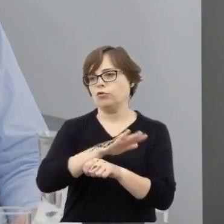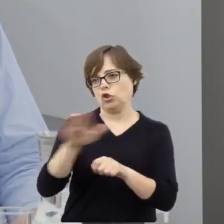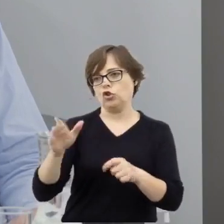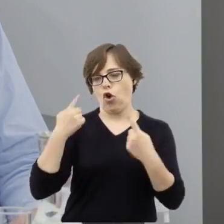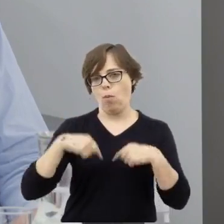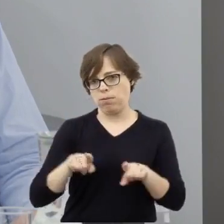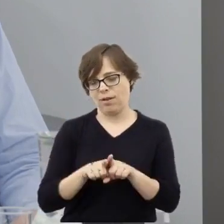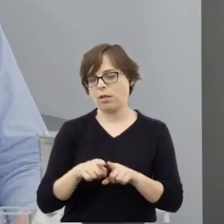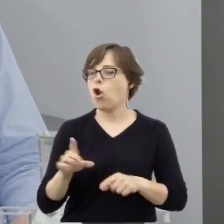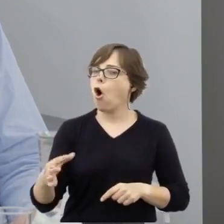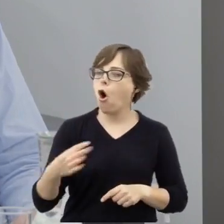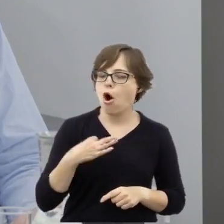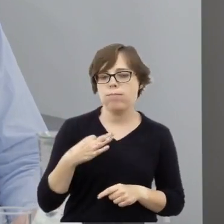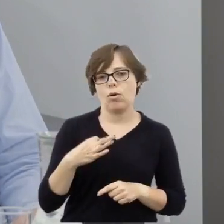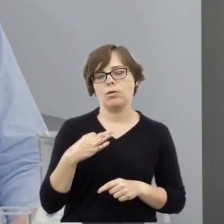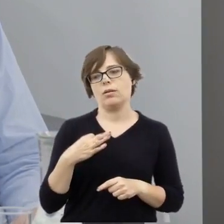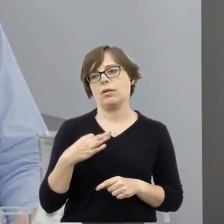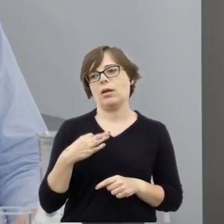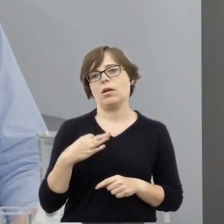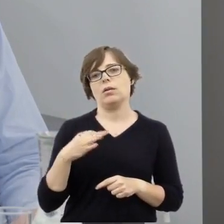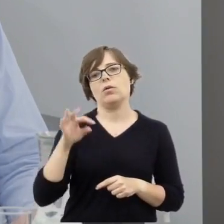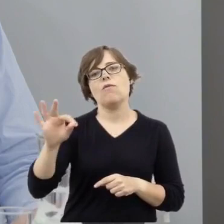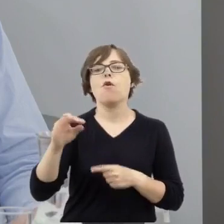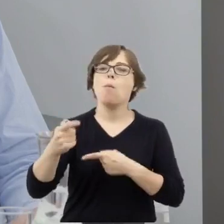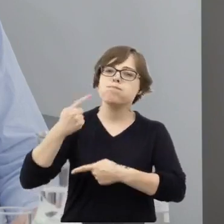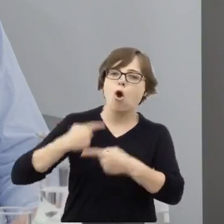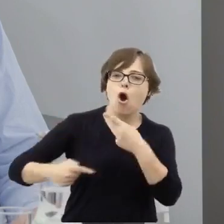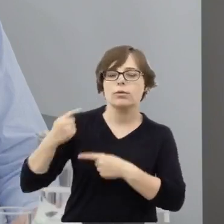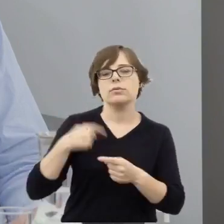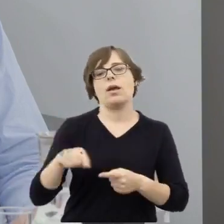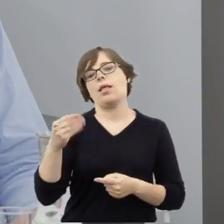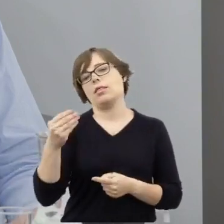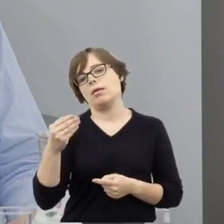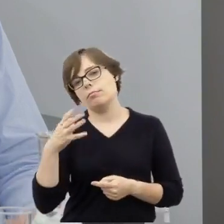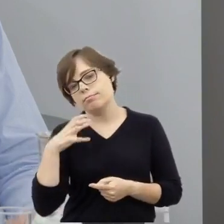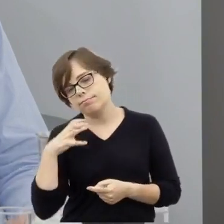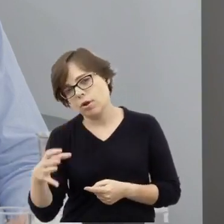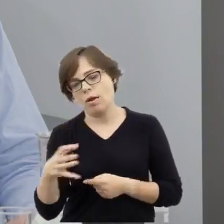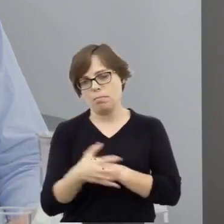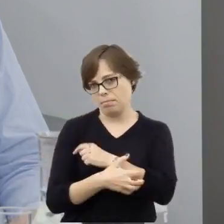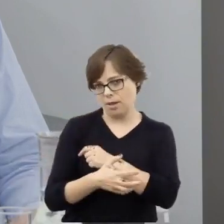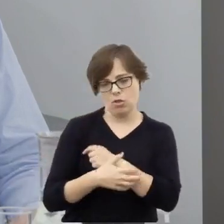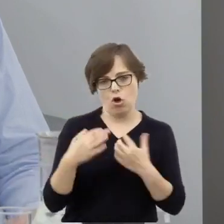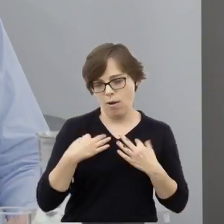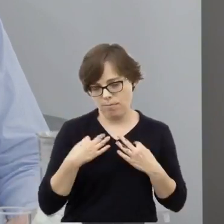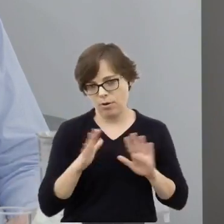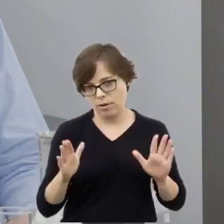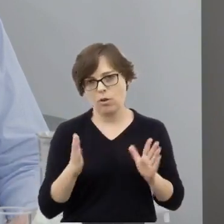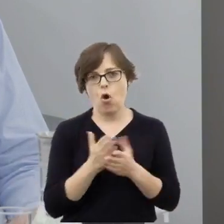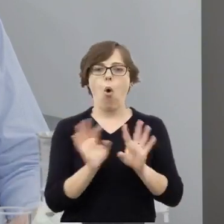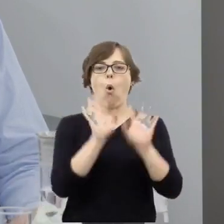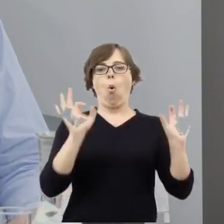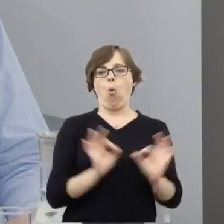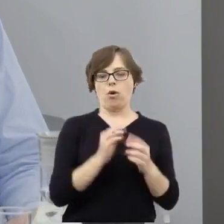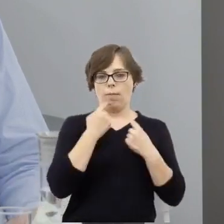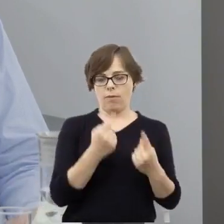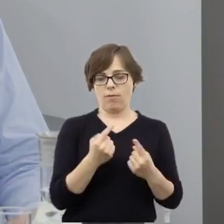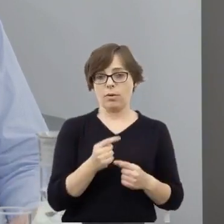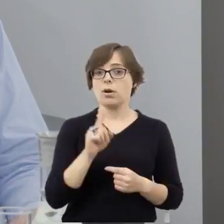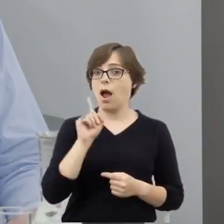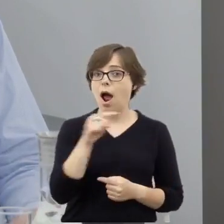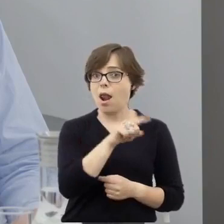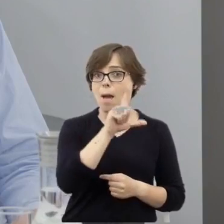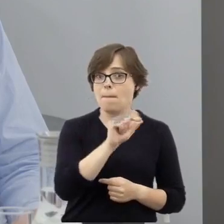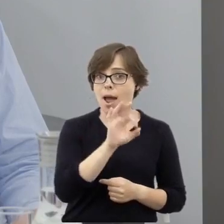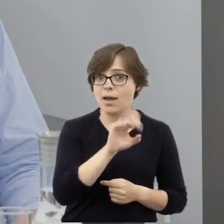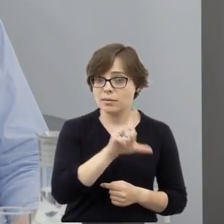bez względu na ich stan i pochodzenie. Natomiast PSL nie rozpoczął